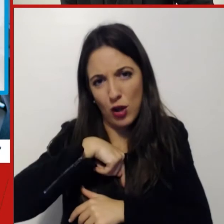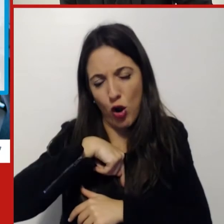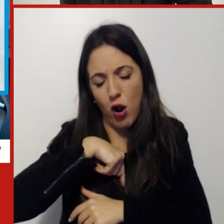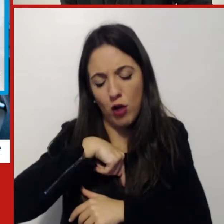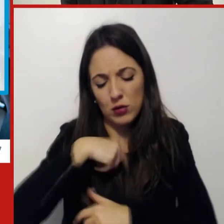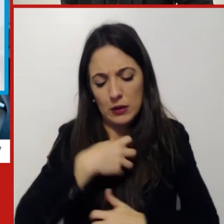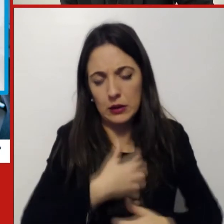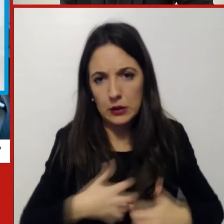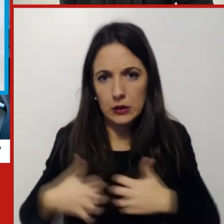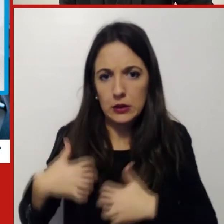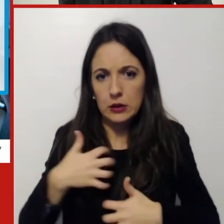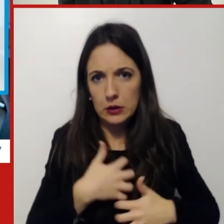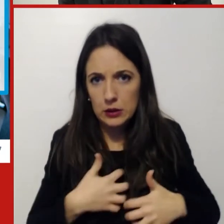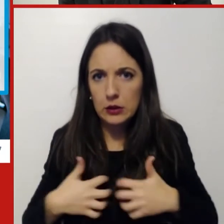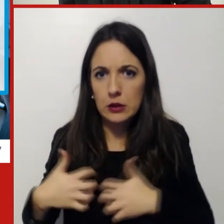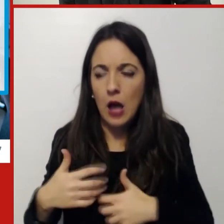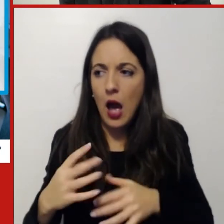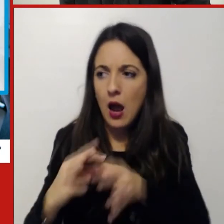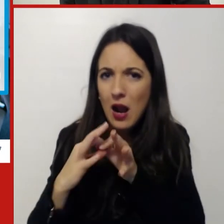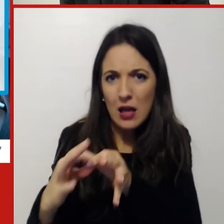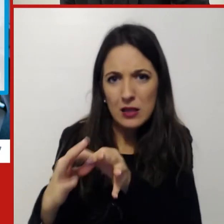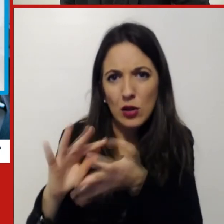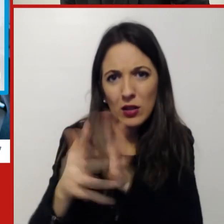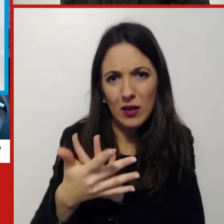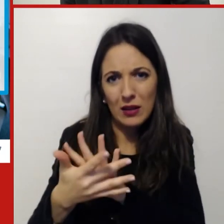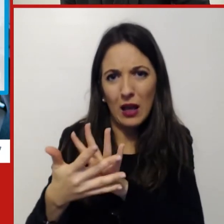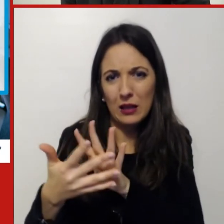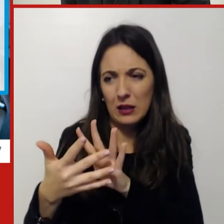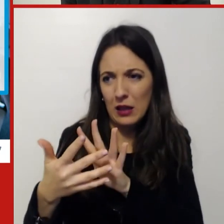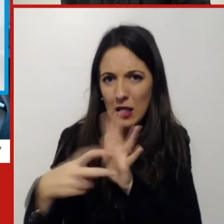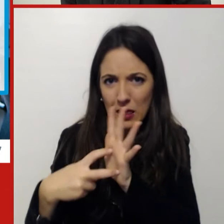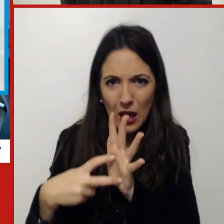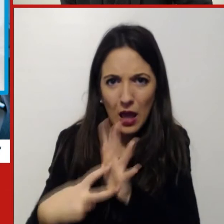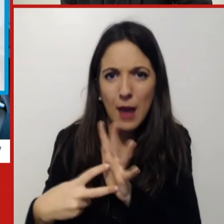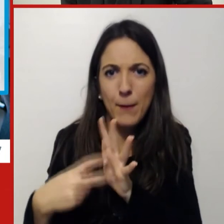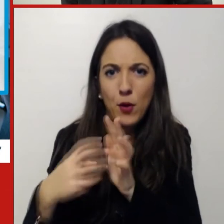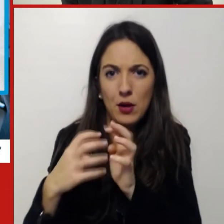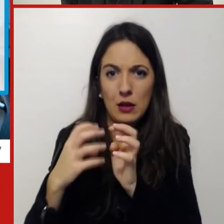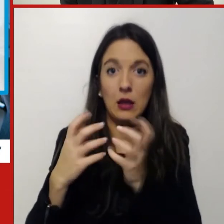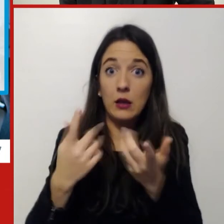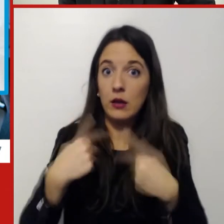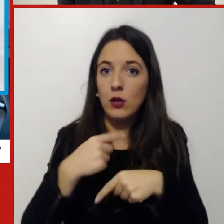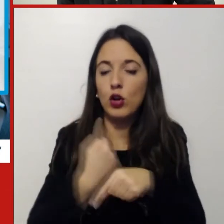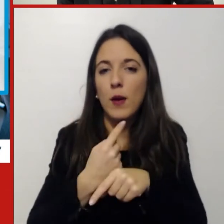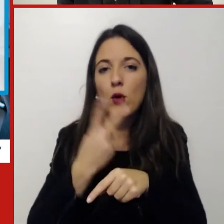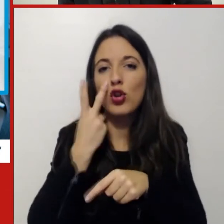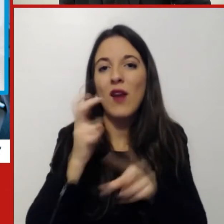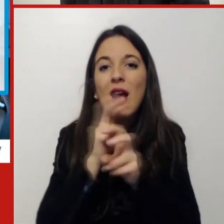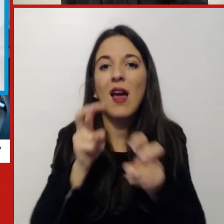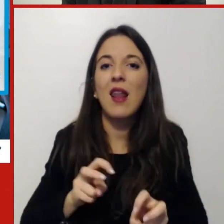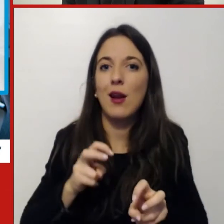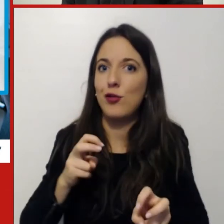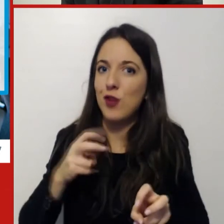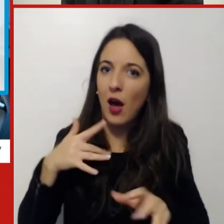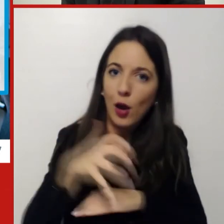logoramento di alcune relazioni organizzative quindi dobbiamo ritrovare energia, ritrovare entusiasmo, quello che